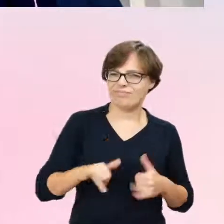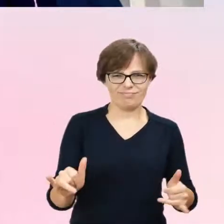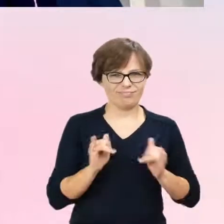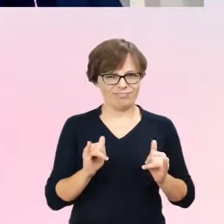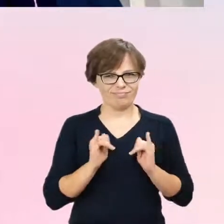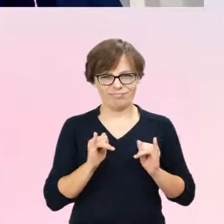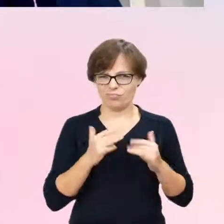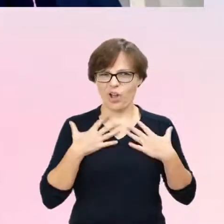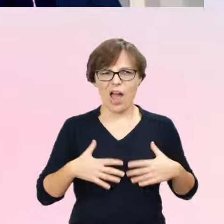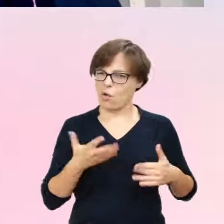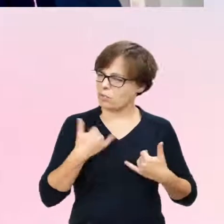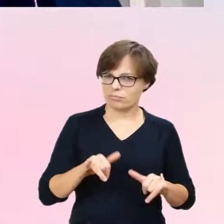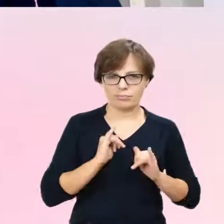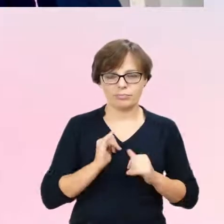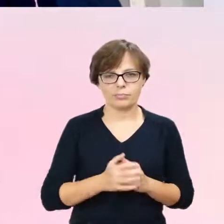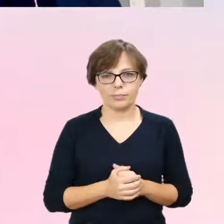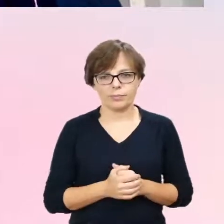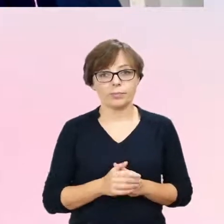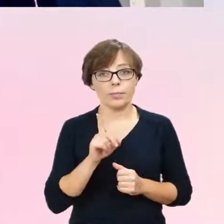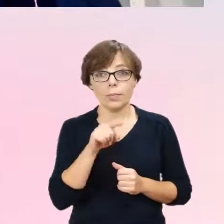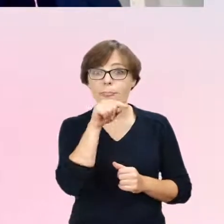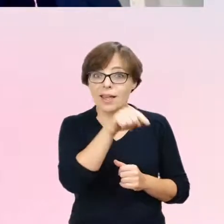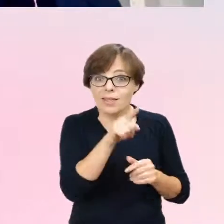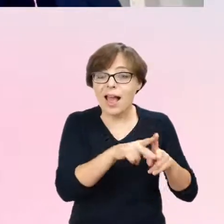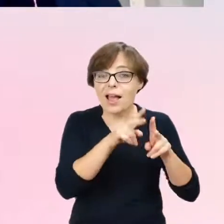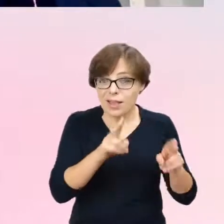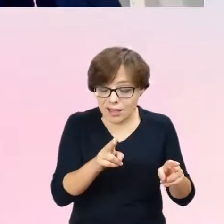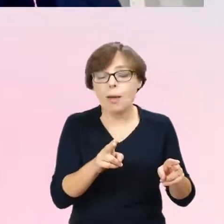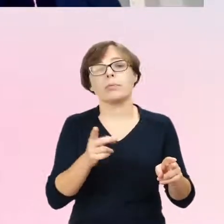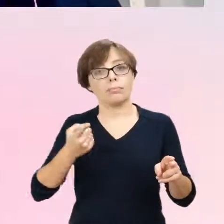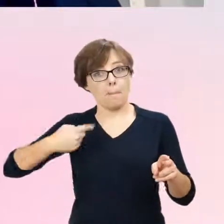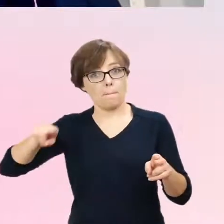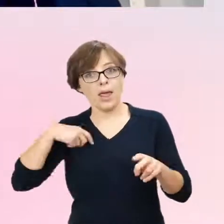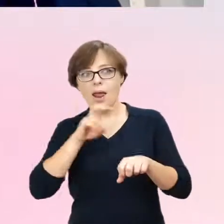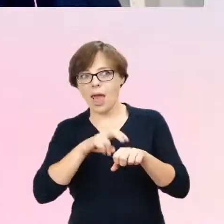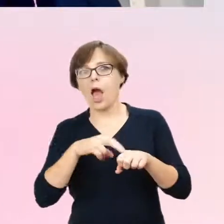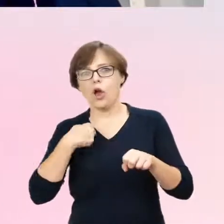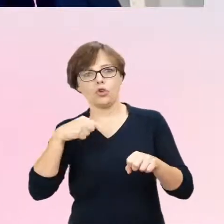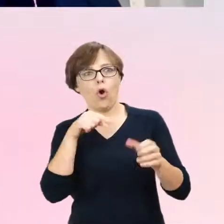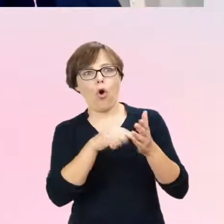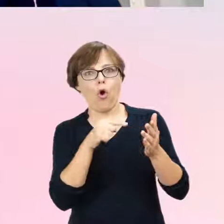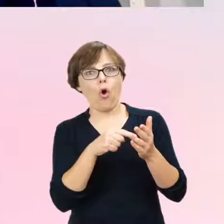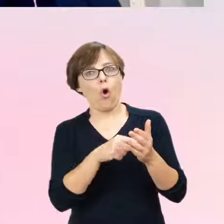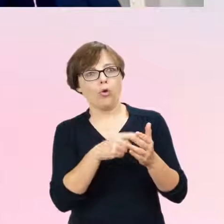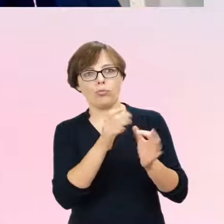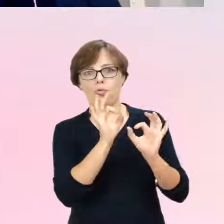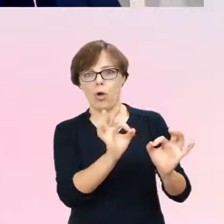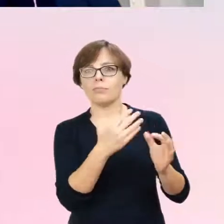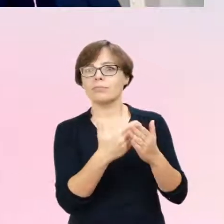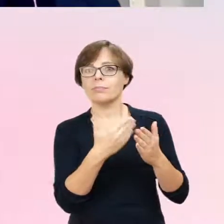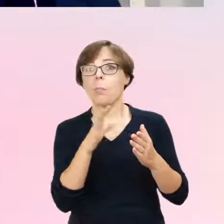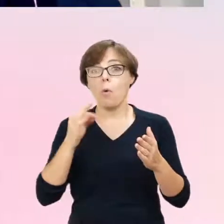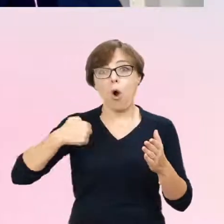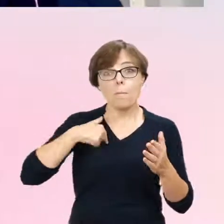I z kolei dla nas jest to etap diagnostyczny, dla nas diagnostów, bo my wtedy będziemy mogli zrobić